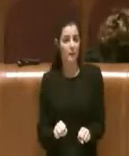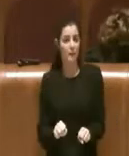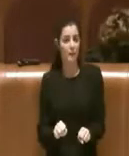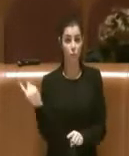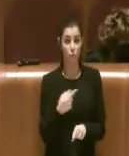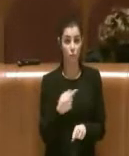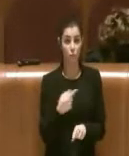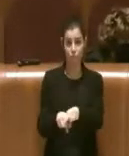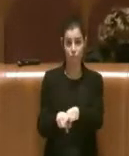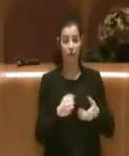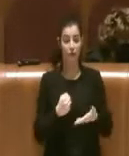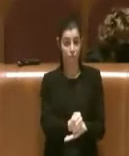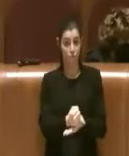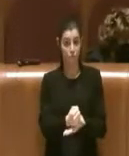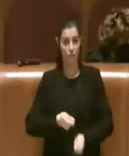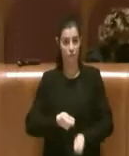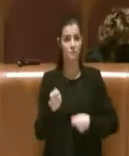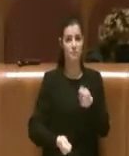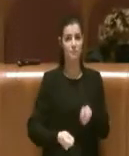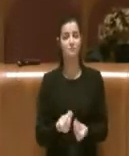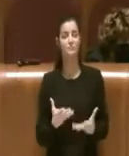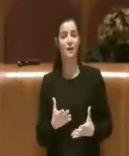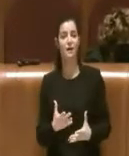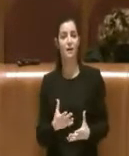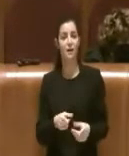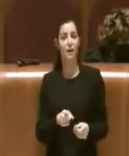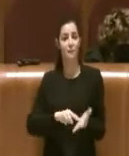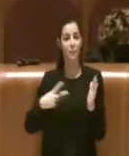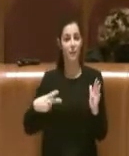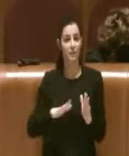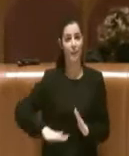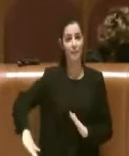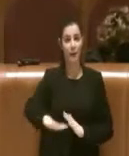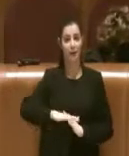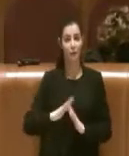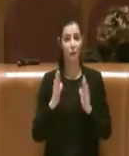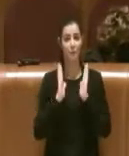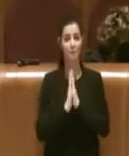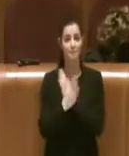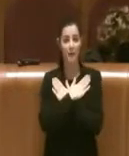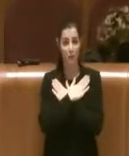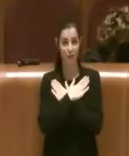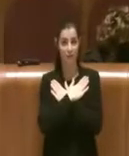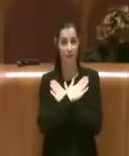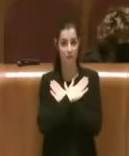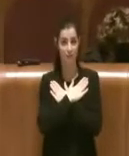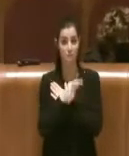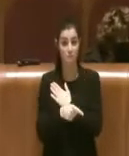questi fondi venissero spesi ed essero una risposta al problema del Parco della Madonnetta. Per cui, questo